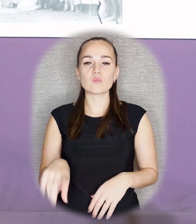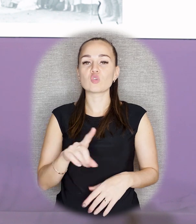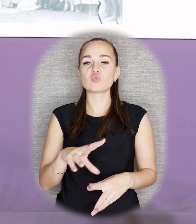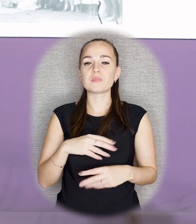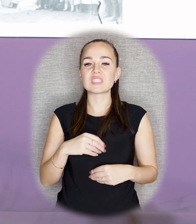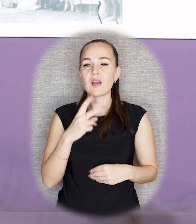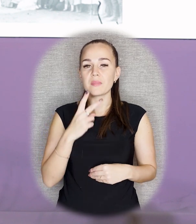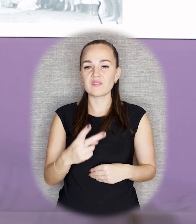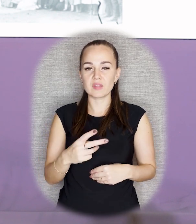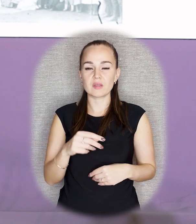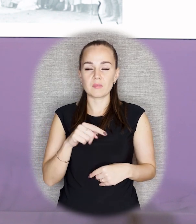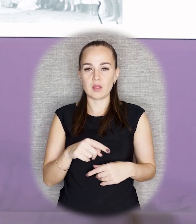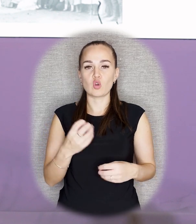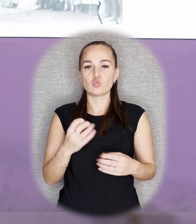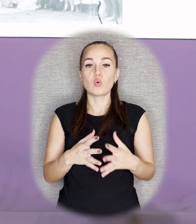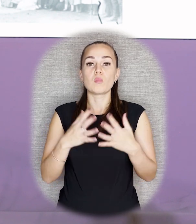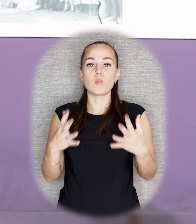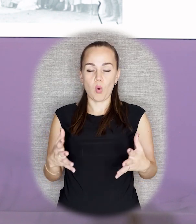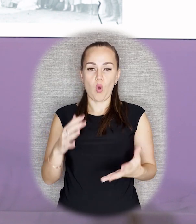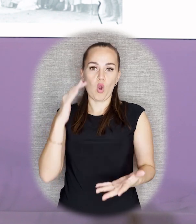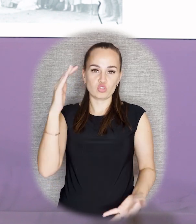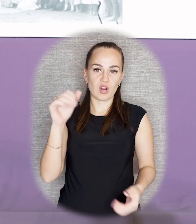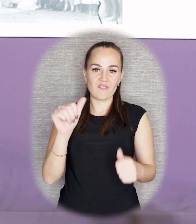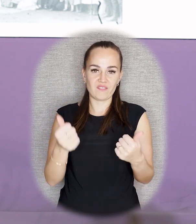Что мы с вами видим? Это еще более масштабная фигура.